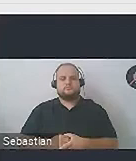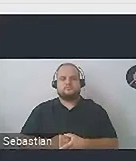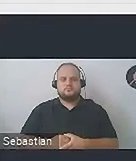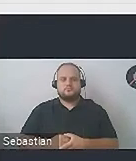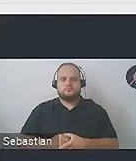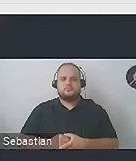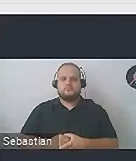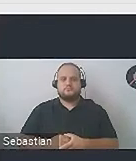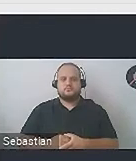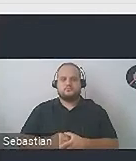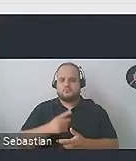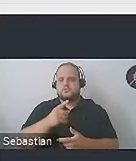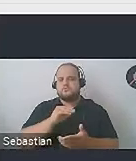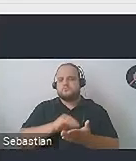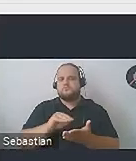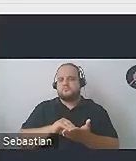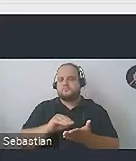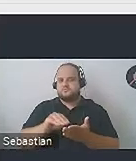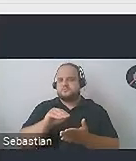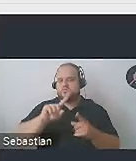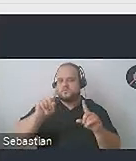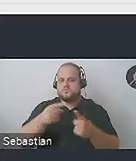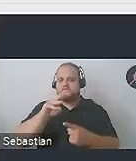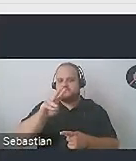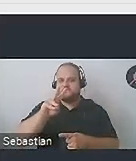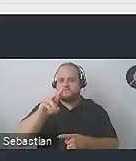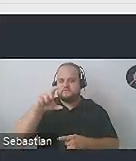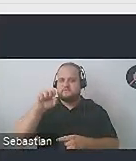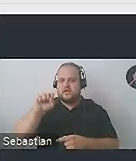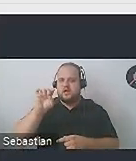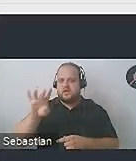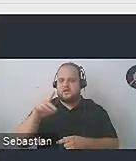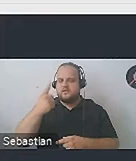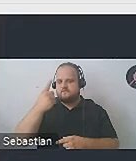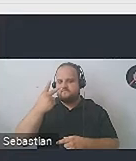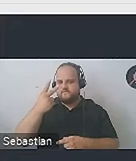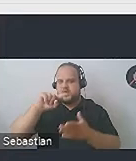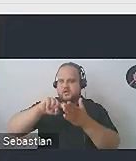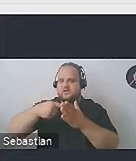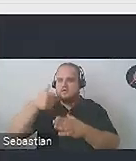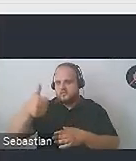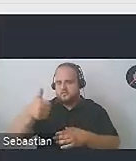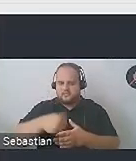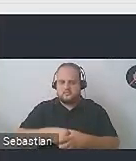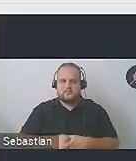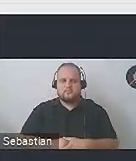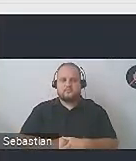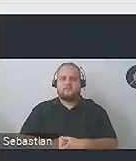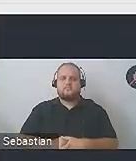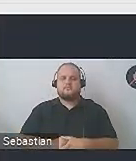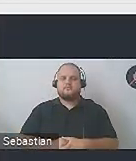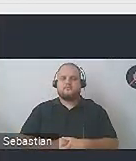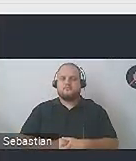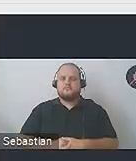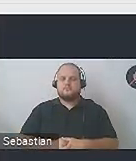WCAG albo WCAG z numerkiem 2.1, bo to jest numerek wersji. Dobrze? I